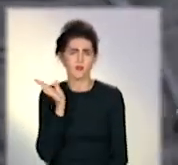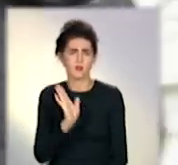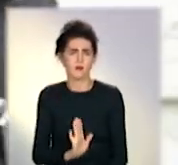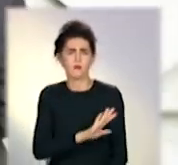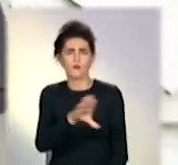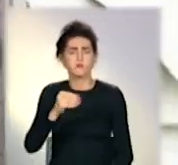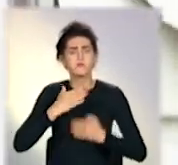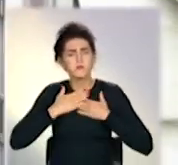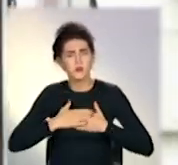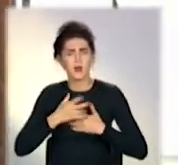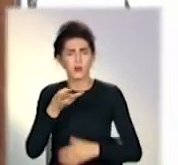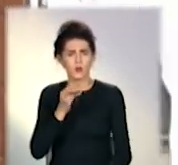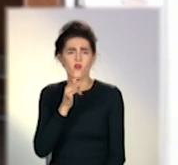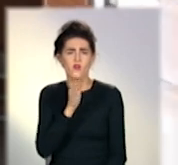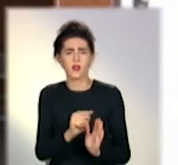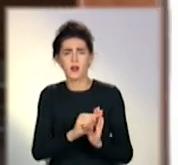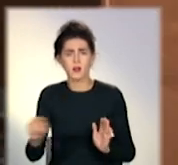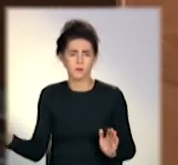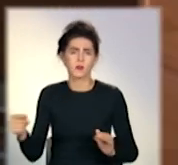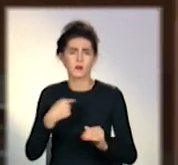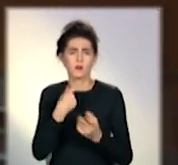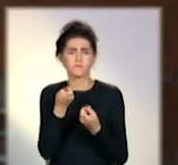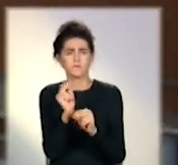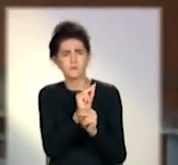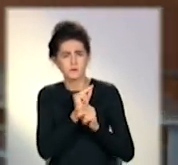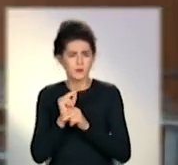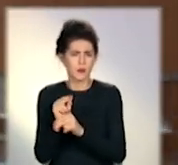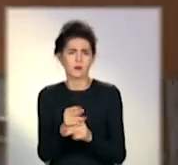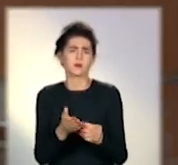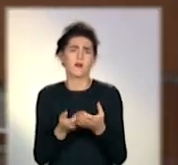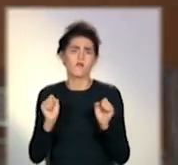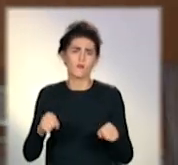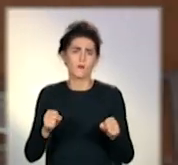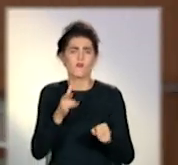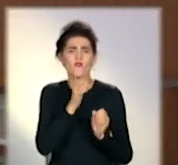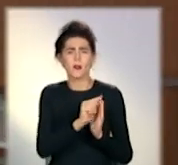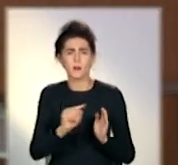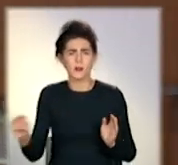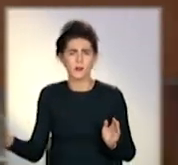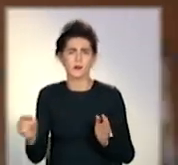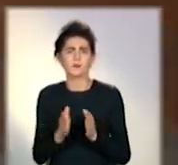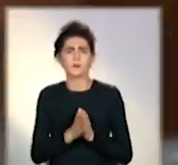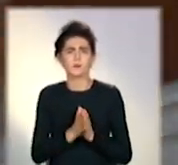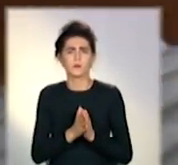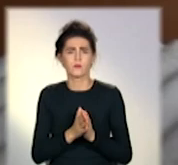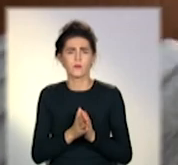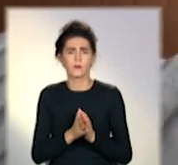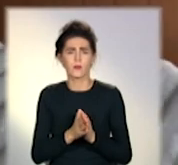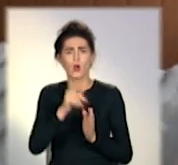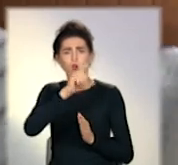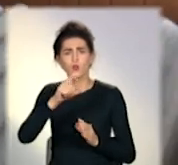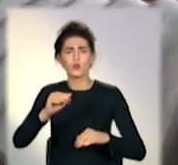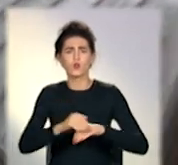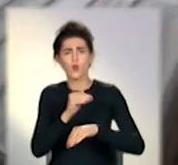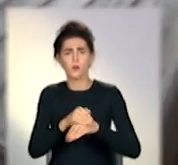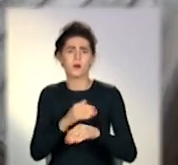А там може бути з часу... Ну, світа тут немає, звісно. Може бути з часу. Ось люди добрі, дуже